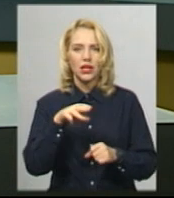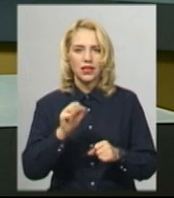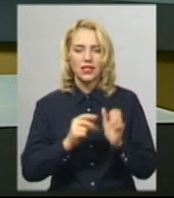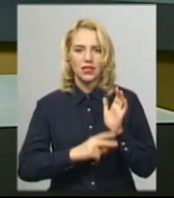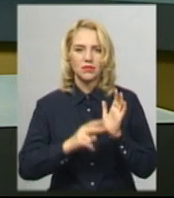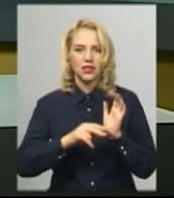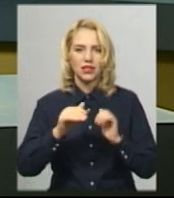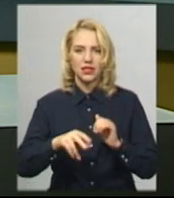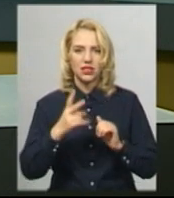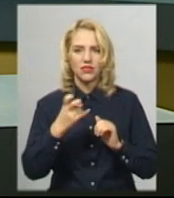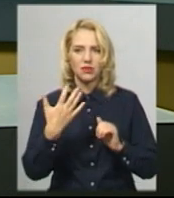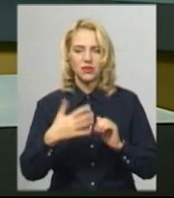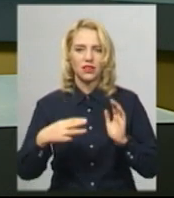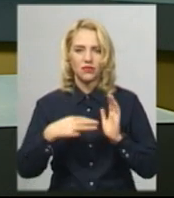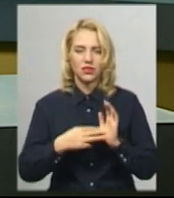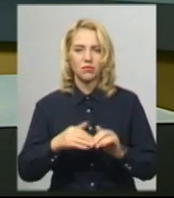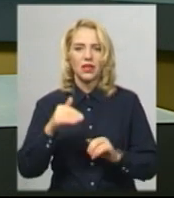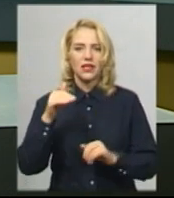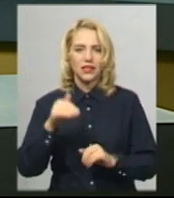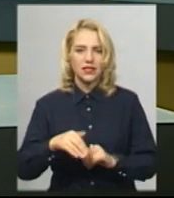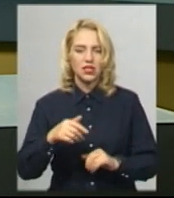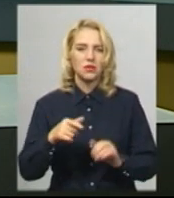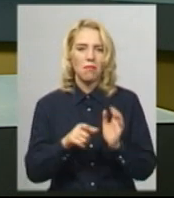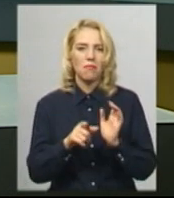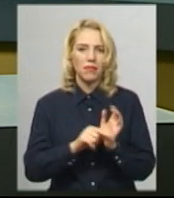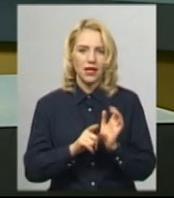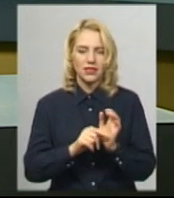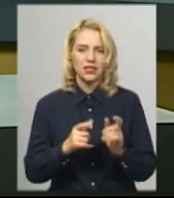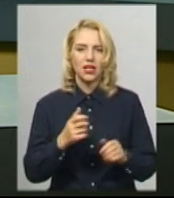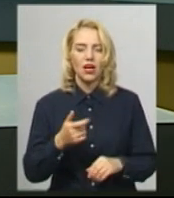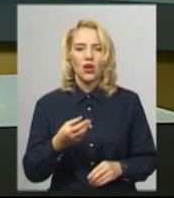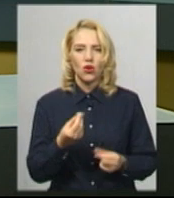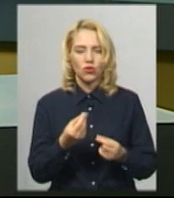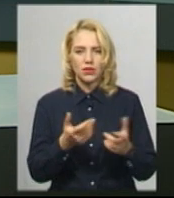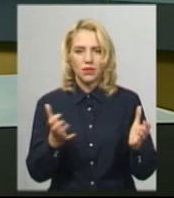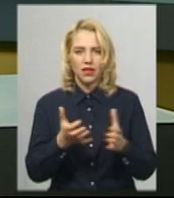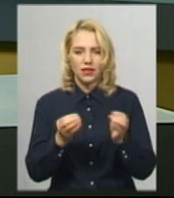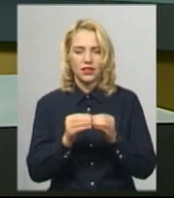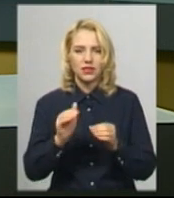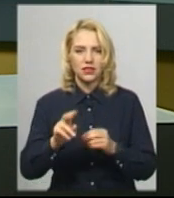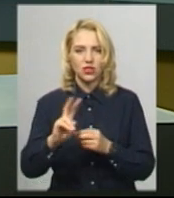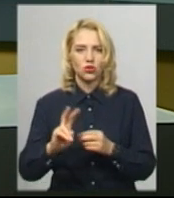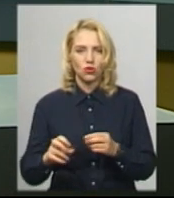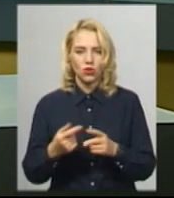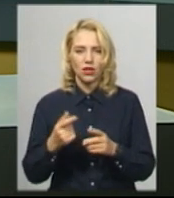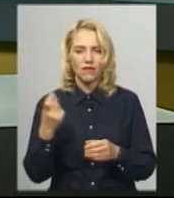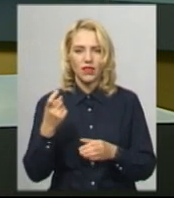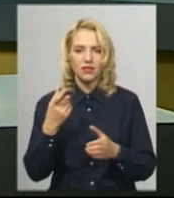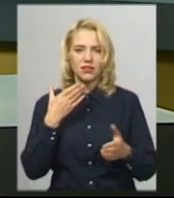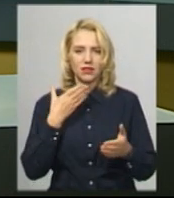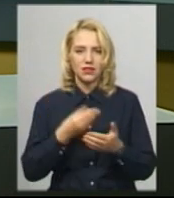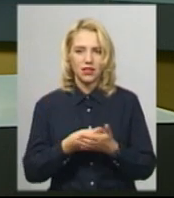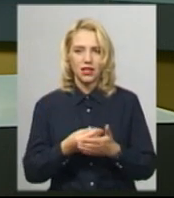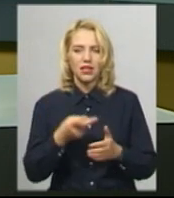258 гривень пенсії. У готівці він зберігає 10 тисяч доларів. У власності Аркадія Флаксемберга з 2014